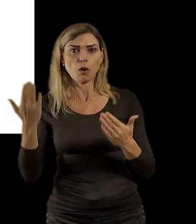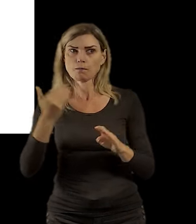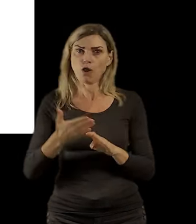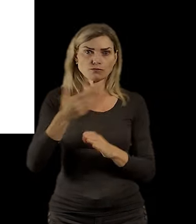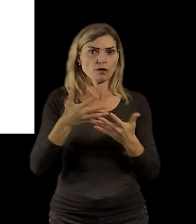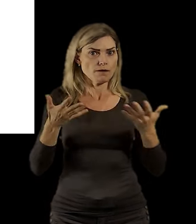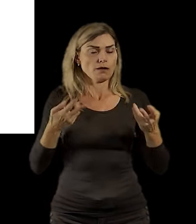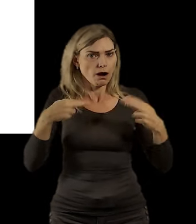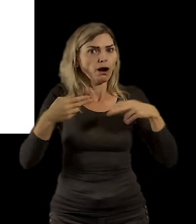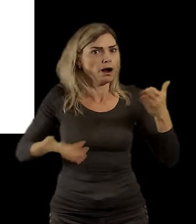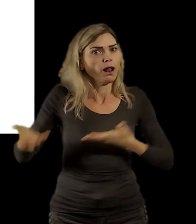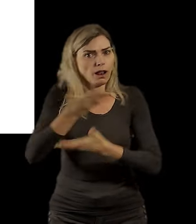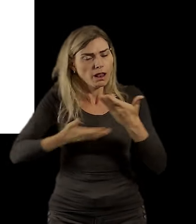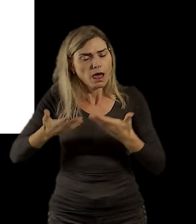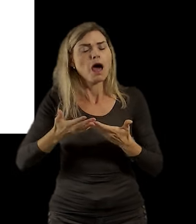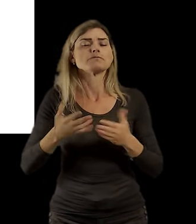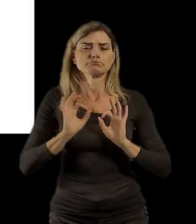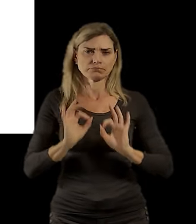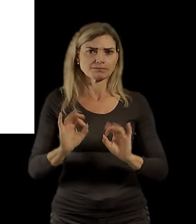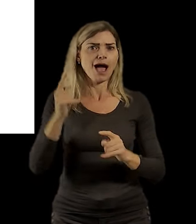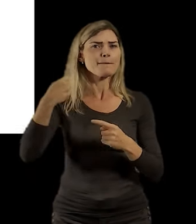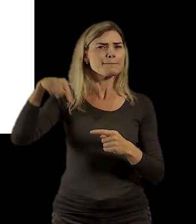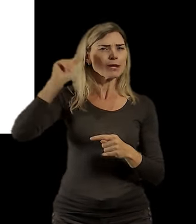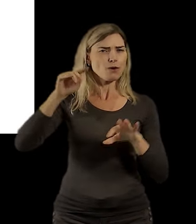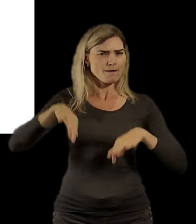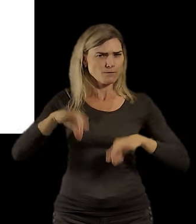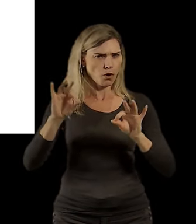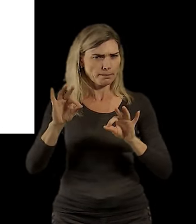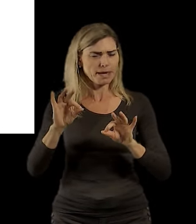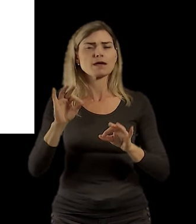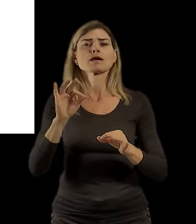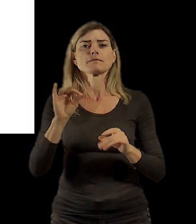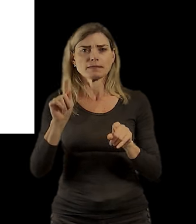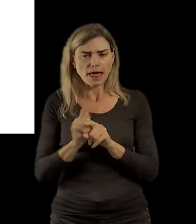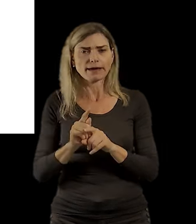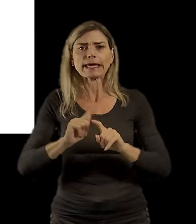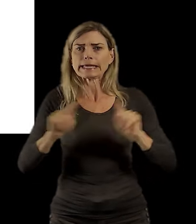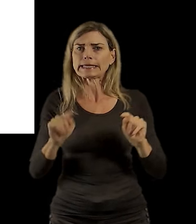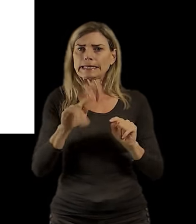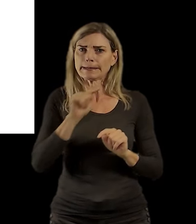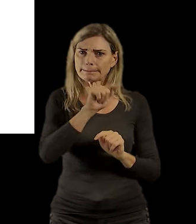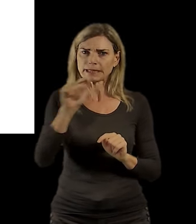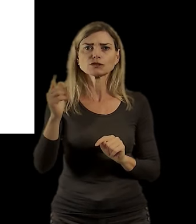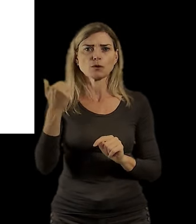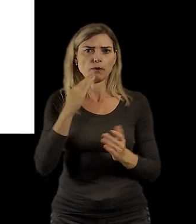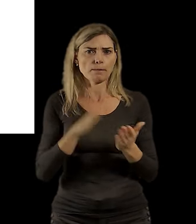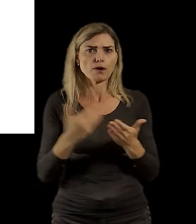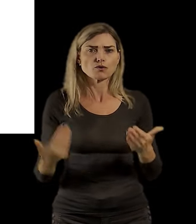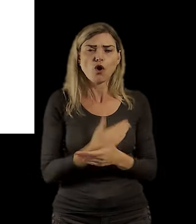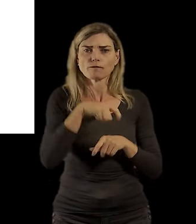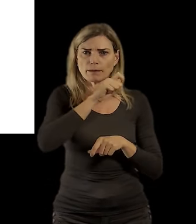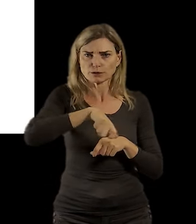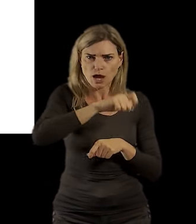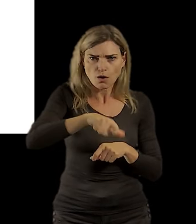ale kromě toho v tom minulém volebním období se podařili i další přechody, jako třeba ten na